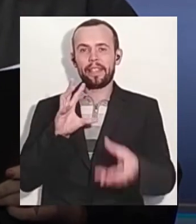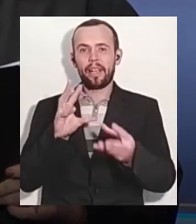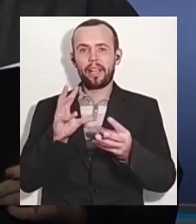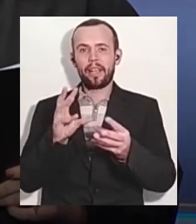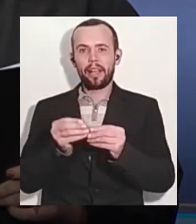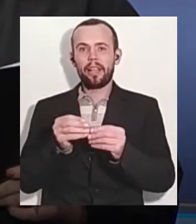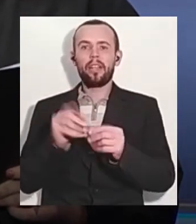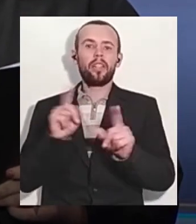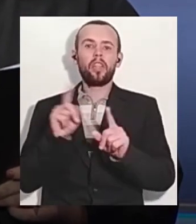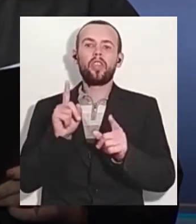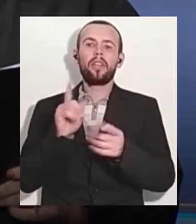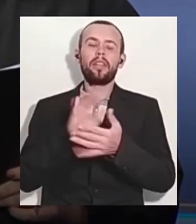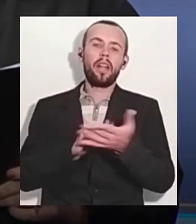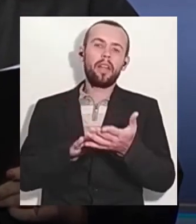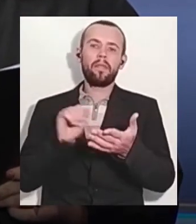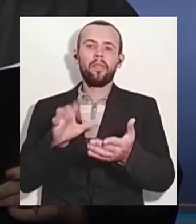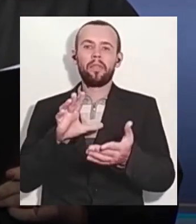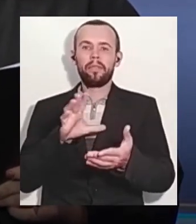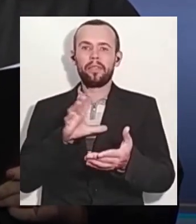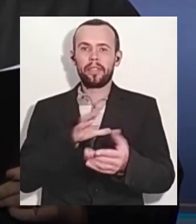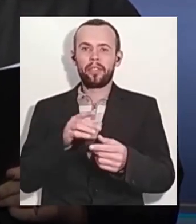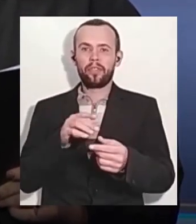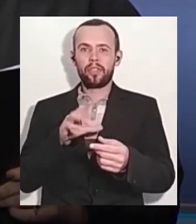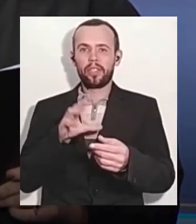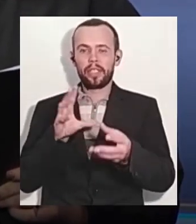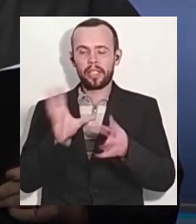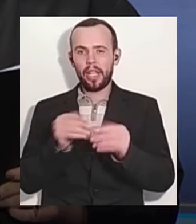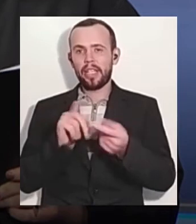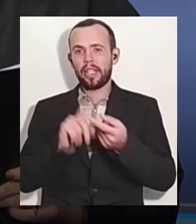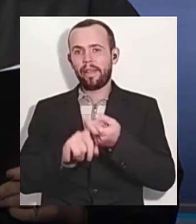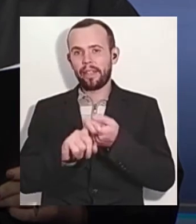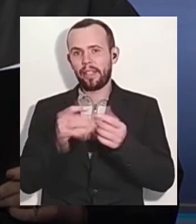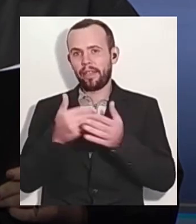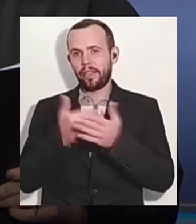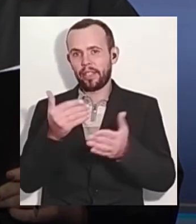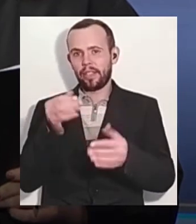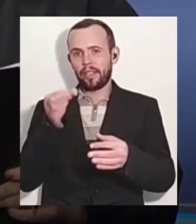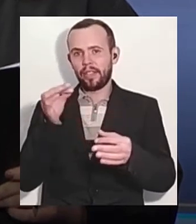адвокати не могли спочатку потрапити.